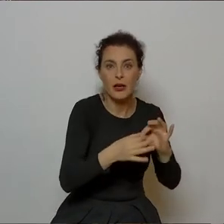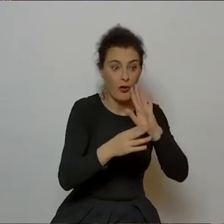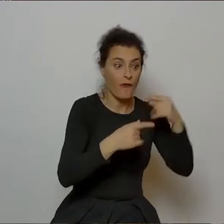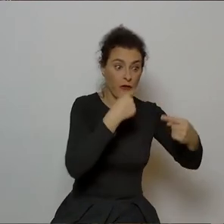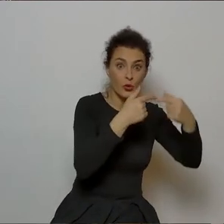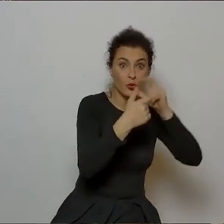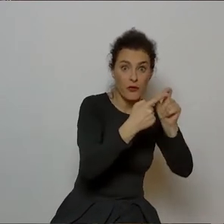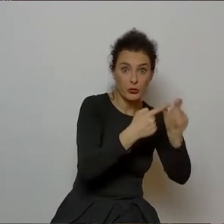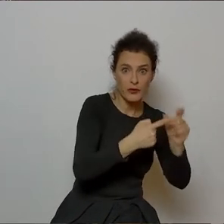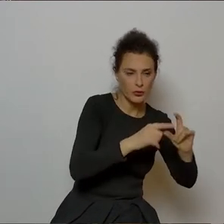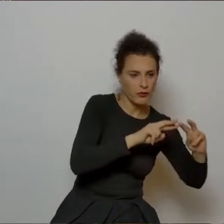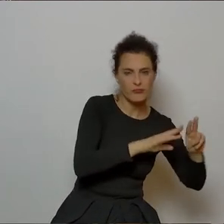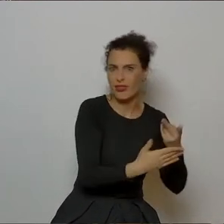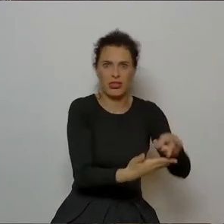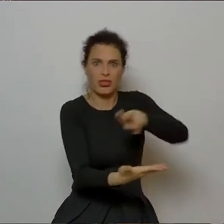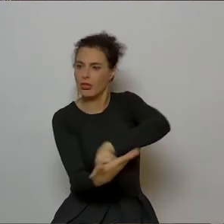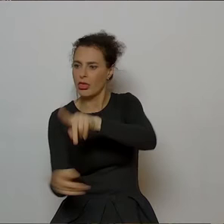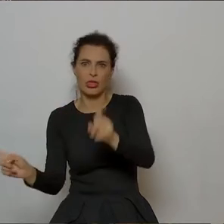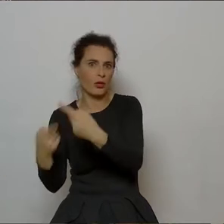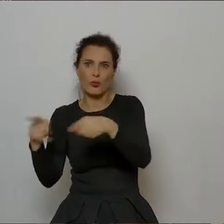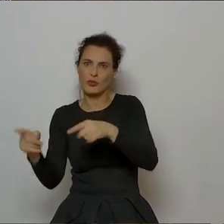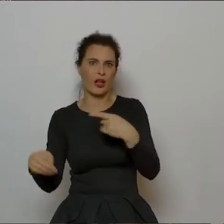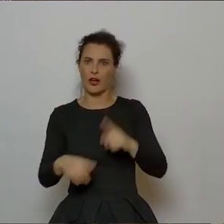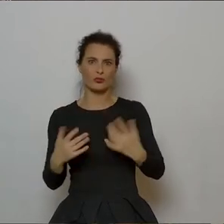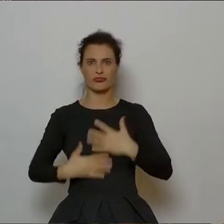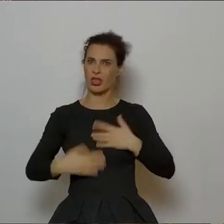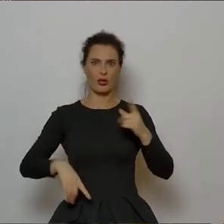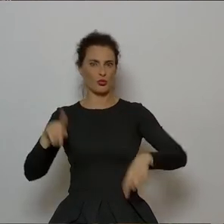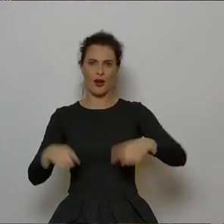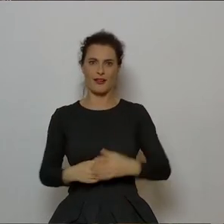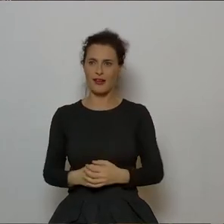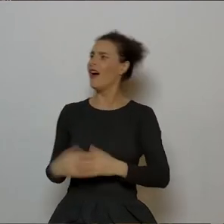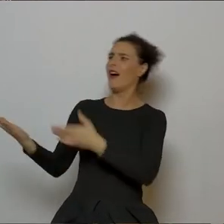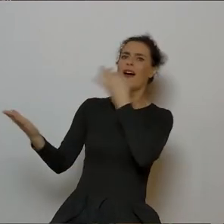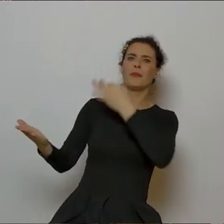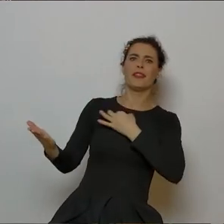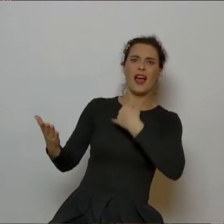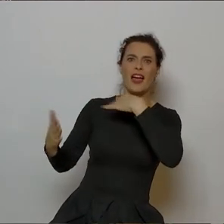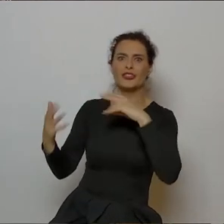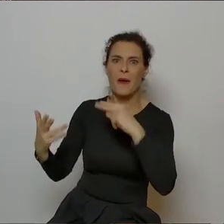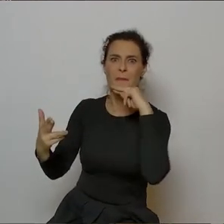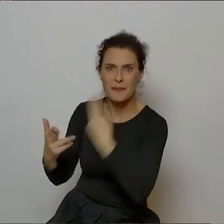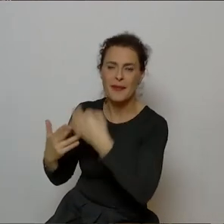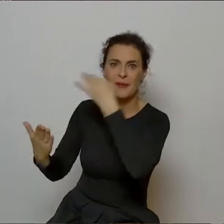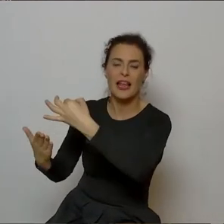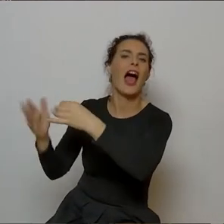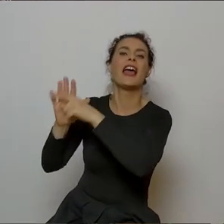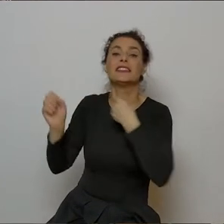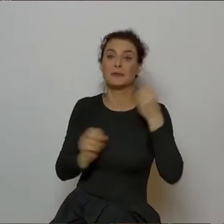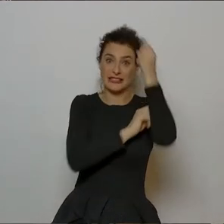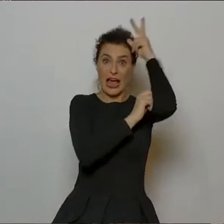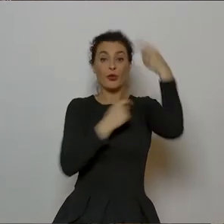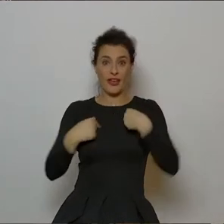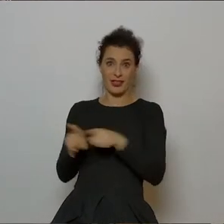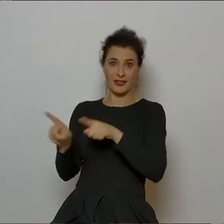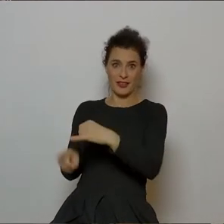właściwie naturalnie. Panie Jakubie, zabrał mi pan kolejne pytanie, ale panu wybaczę, bo jest pan z Tarnowa, a ja też jestem z